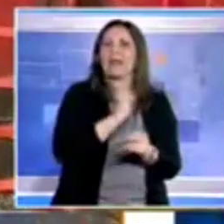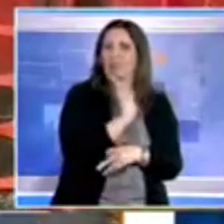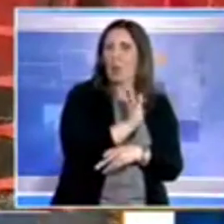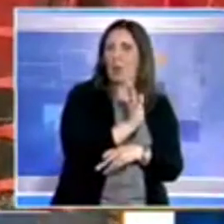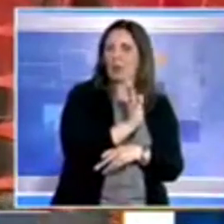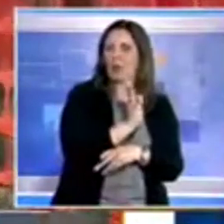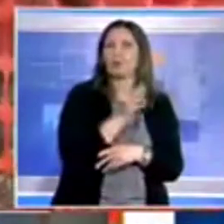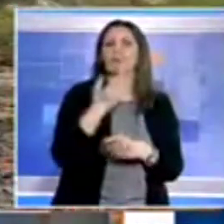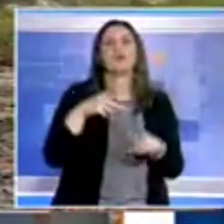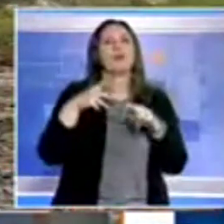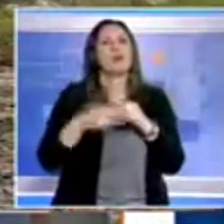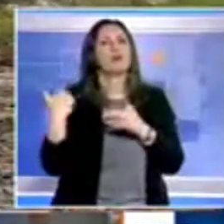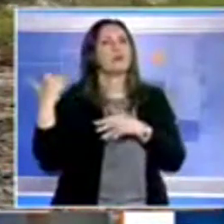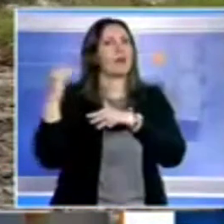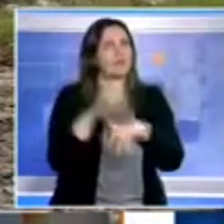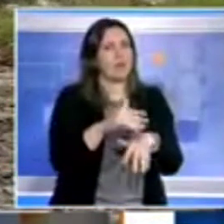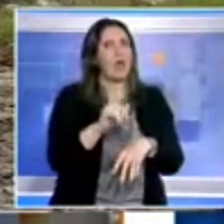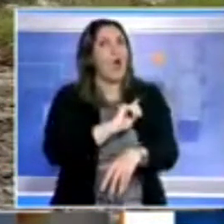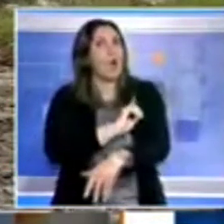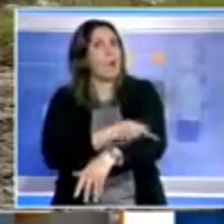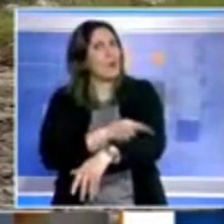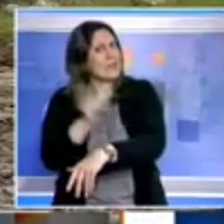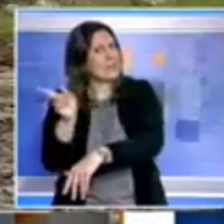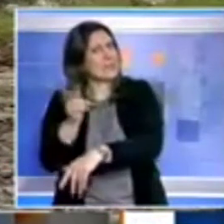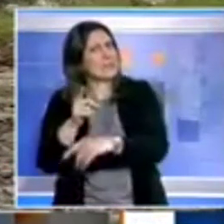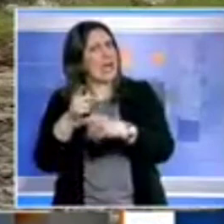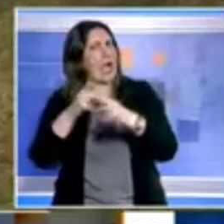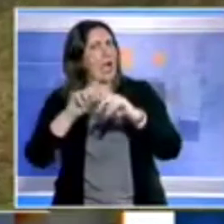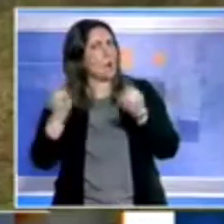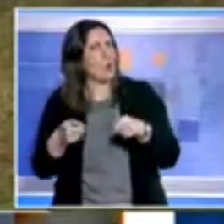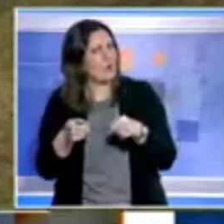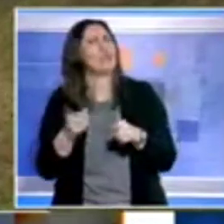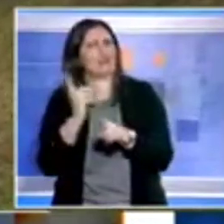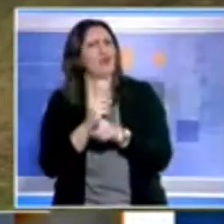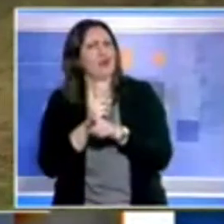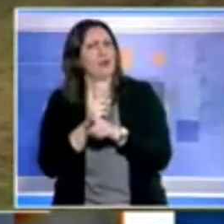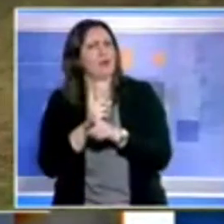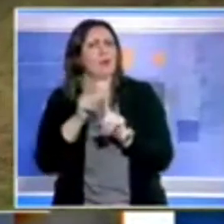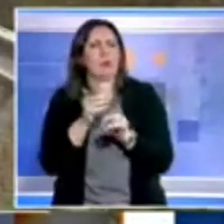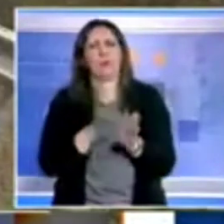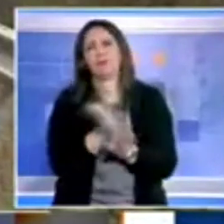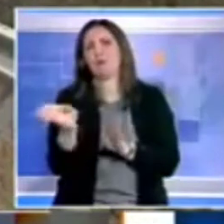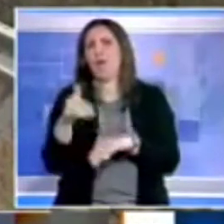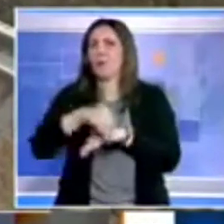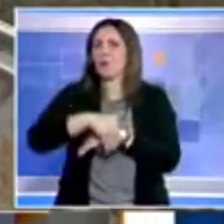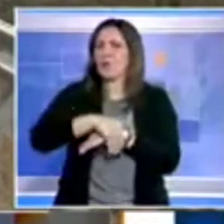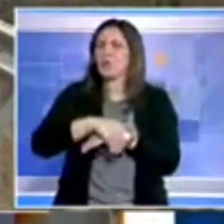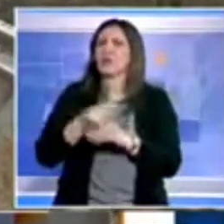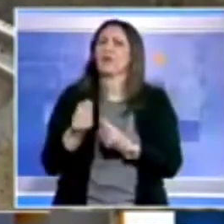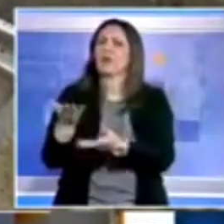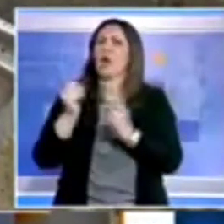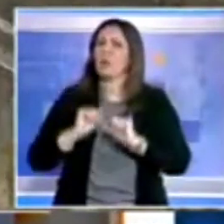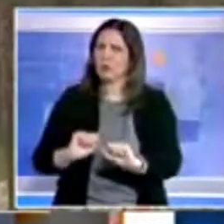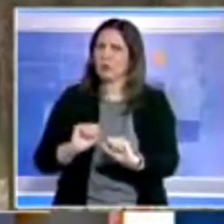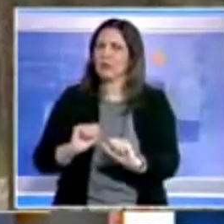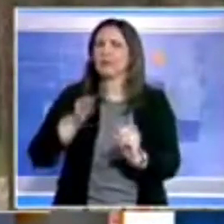a causa di una frana. La provincia di Potenza realizzerà delle opere provvisorie, una sorta di bypass per consentire non solo il passaggio della